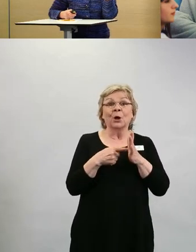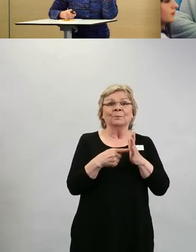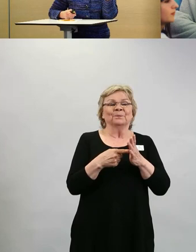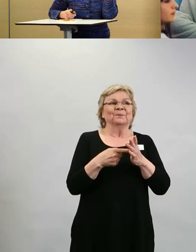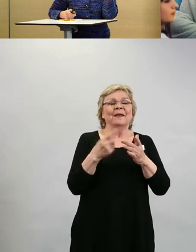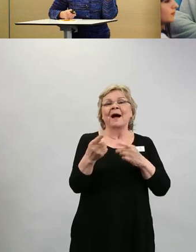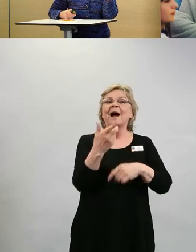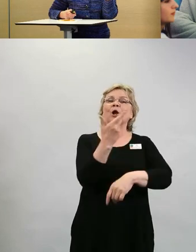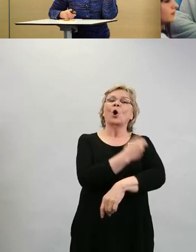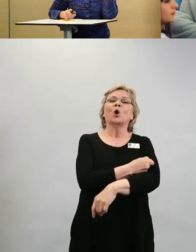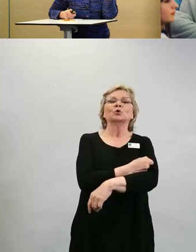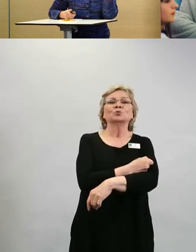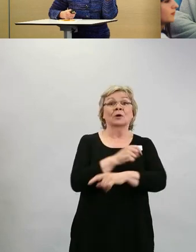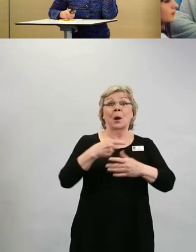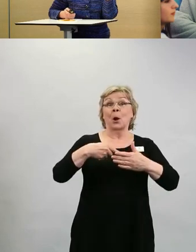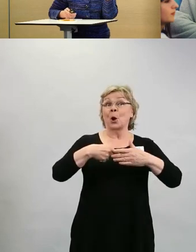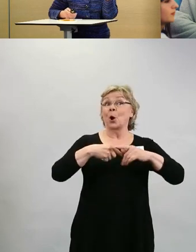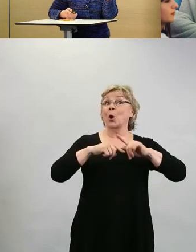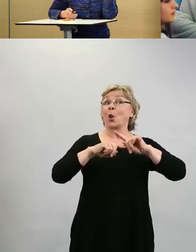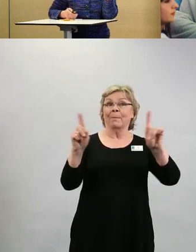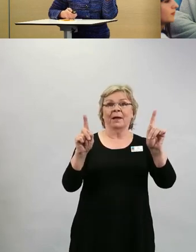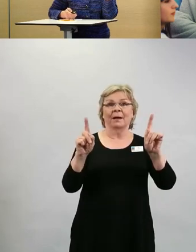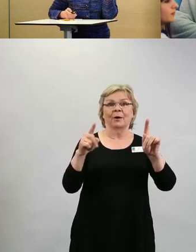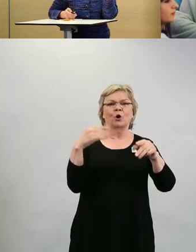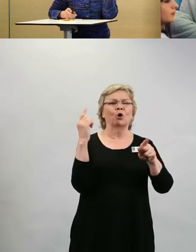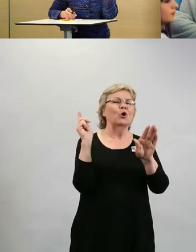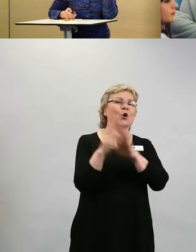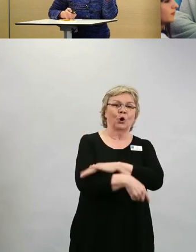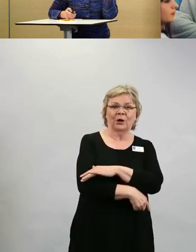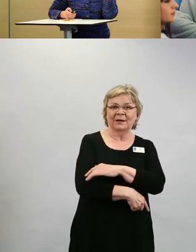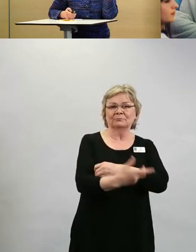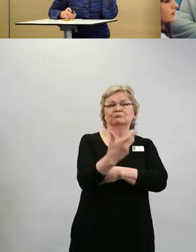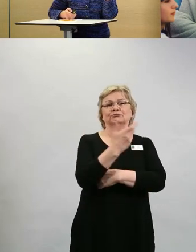se on lähinnä se pelko sitä ennen kuin pelätään, mitä siitä tulee.